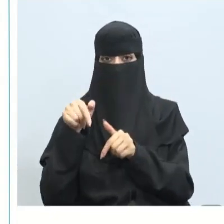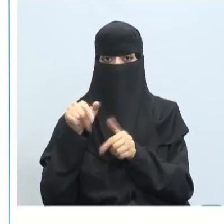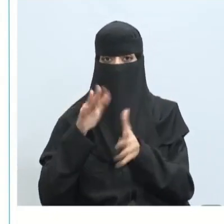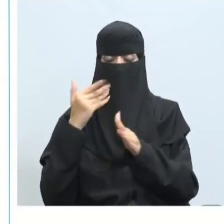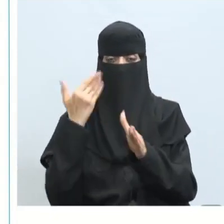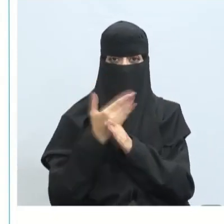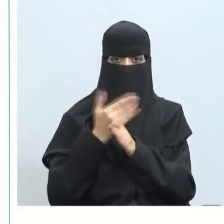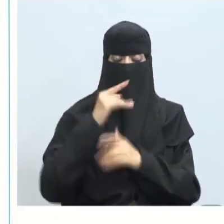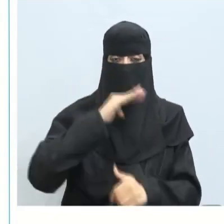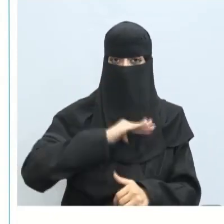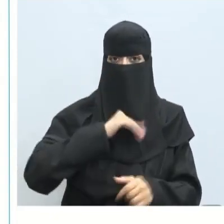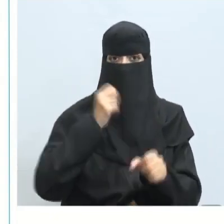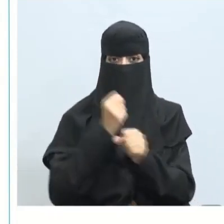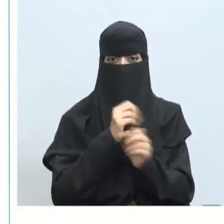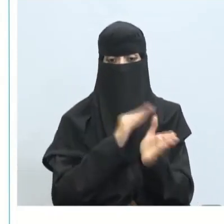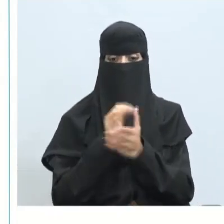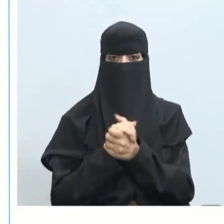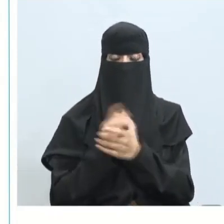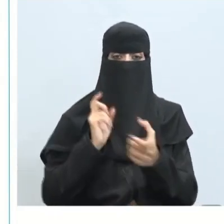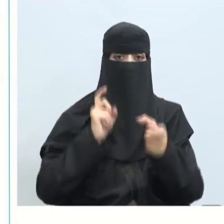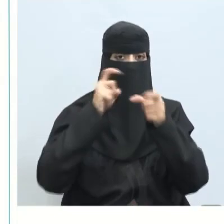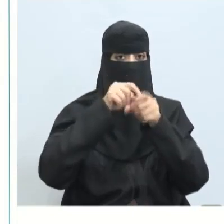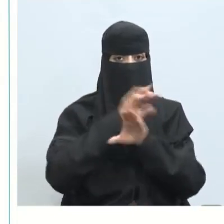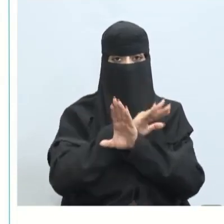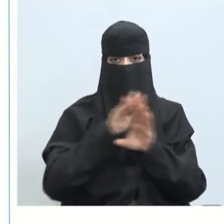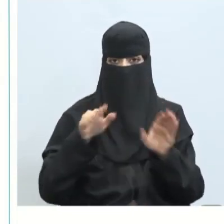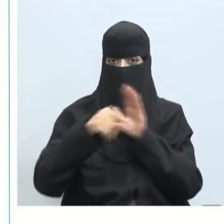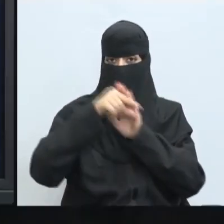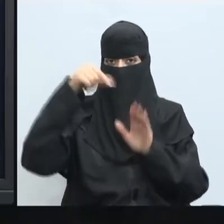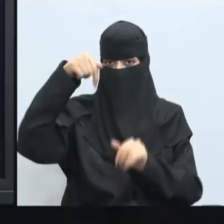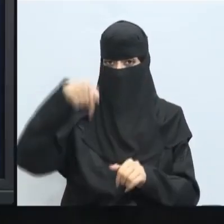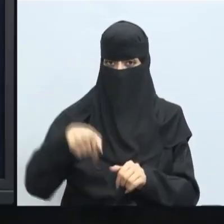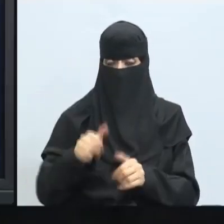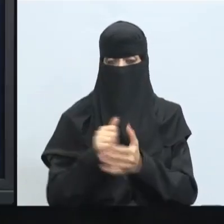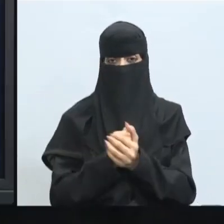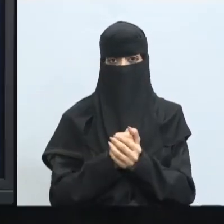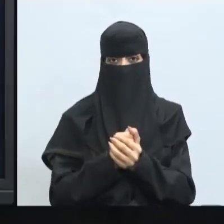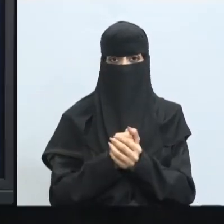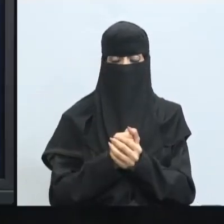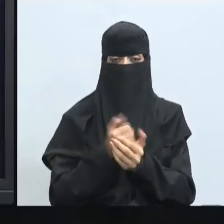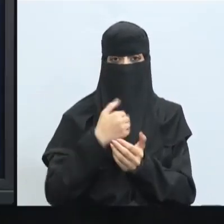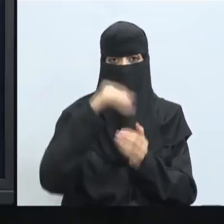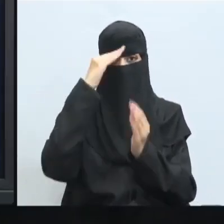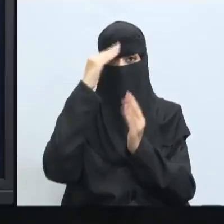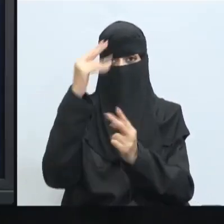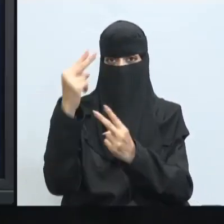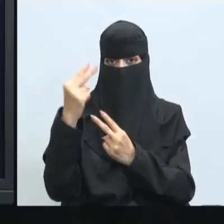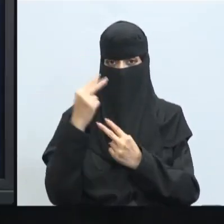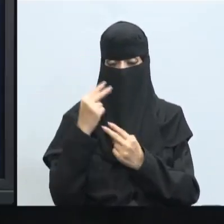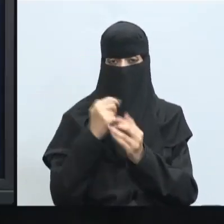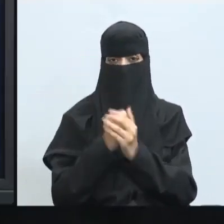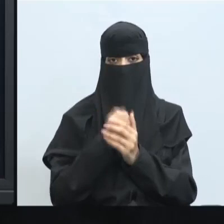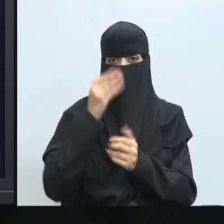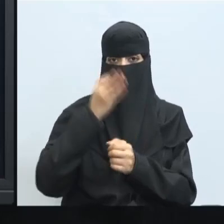يتسبب في ضغط العمل إلى هنا عزائي الطلاب نكون انتهينا من درسنا لهذا اليوم شكرا لكم لحسن